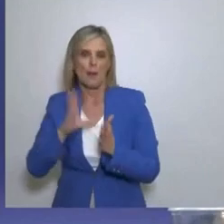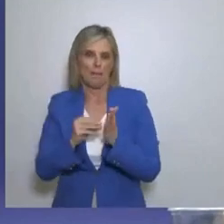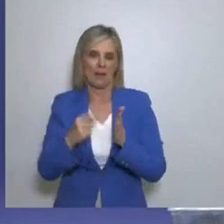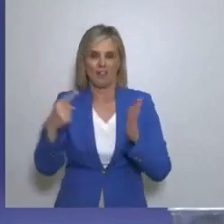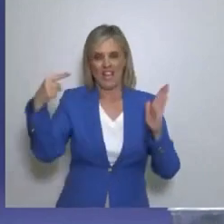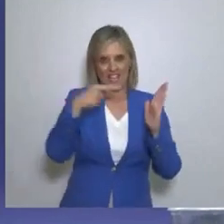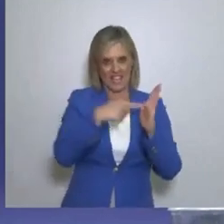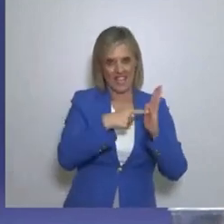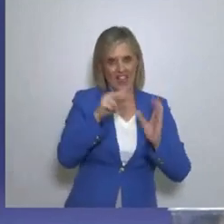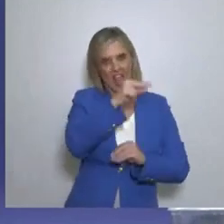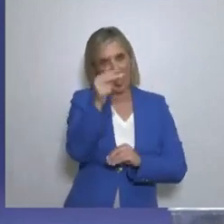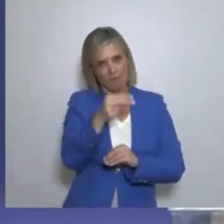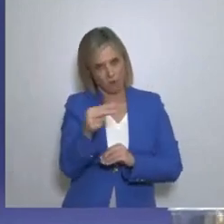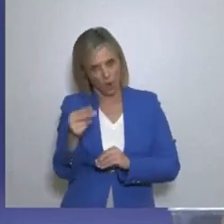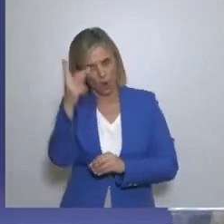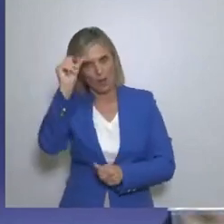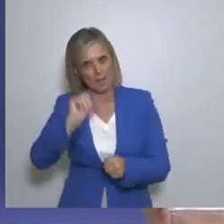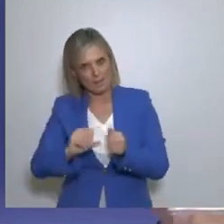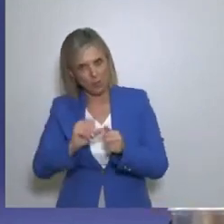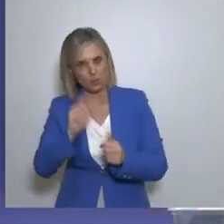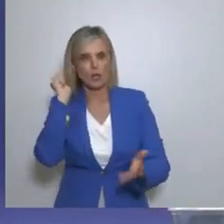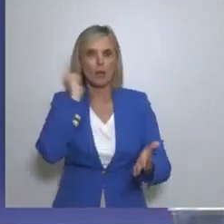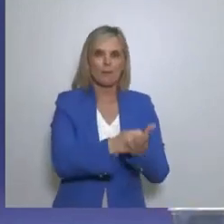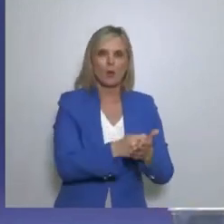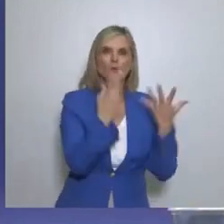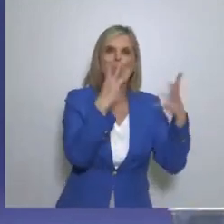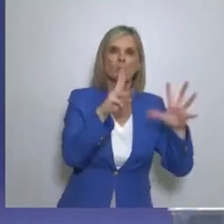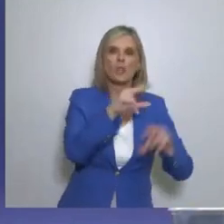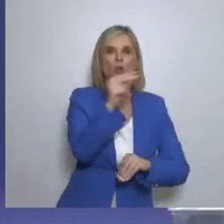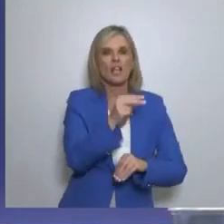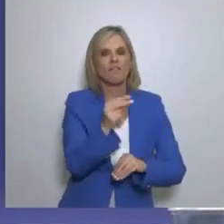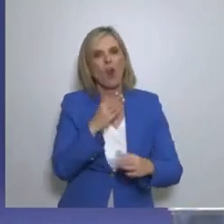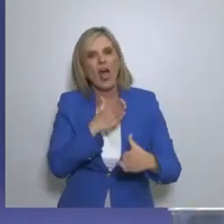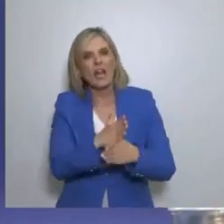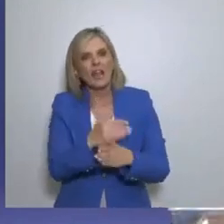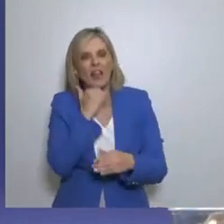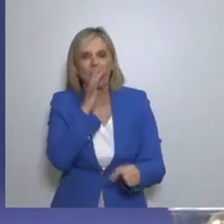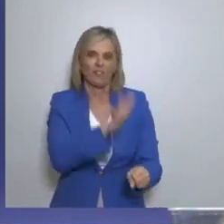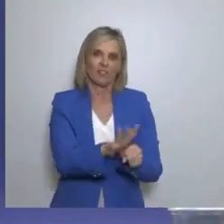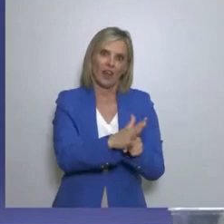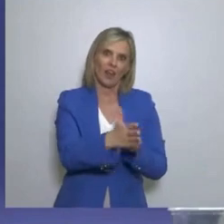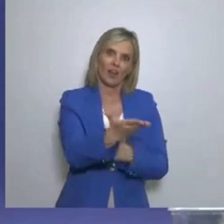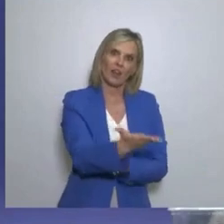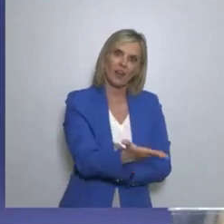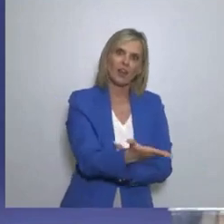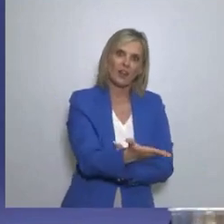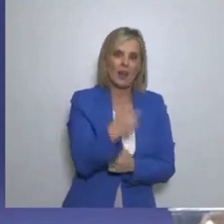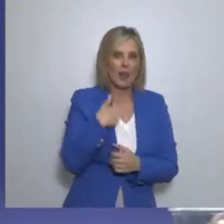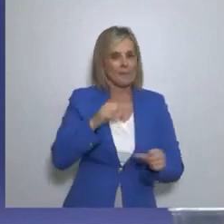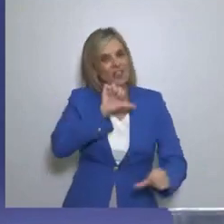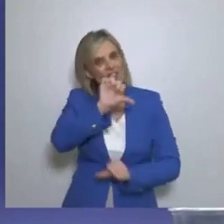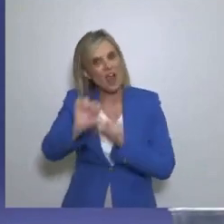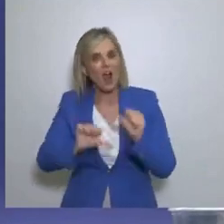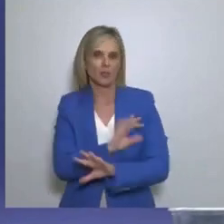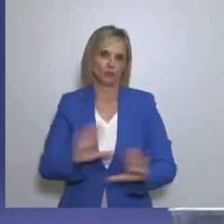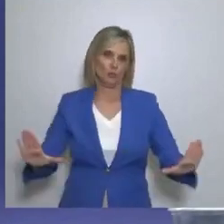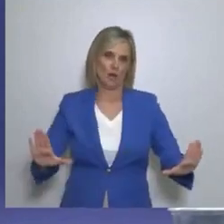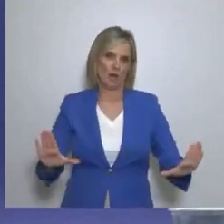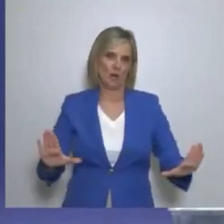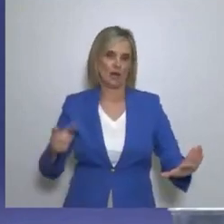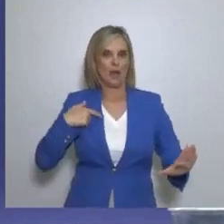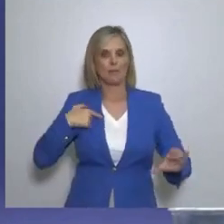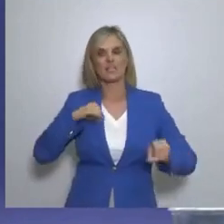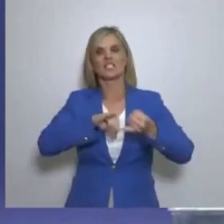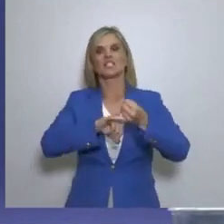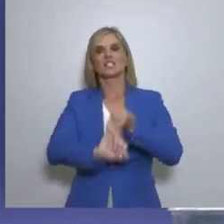να χαλάς εφτακόσα Σήμερα αυτό συμβαίνει και χρωστάνε περισσότερα από αυτά που παίρνουν Ιδιαίτερα οι φόροι όπως είναι δομημένοι Είναι παραπάνω από το νέο στο μισθό Στίχημα της